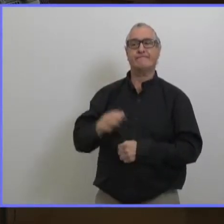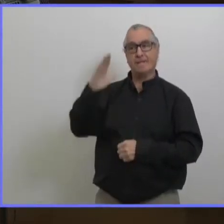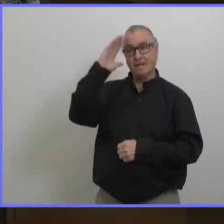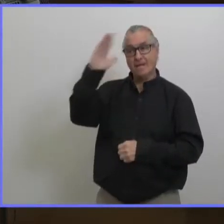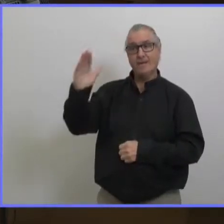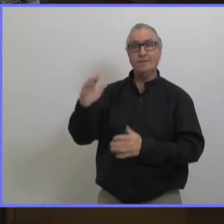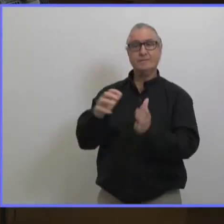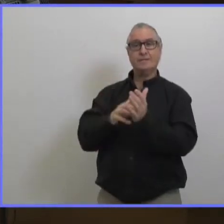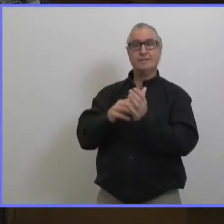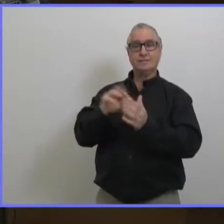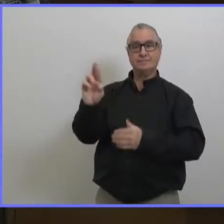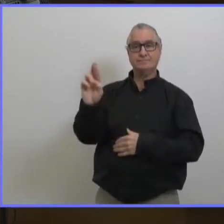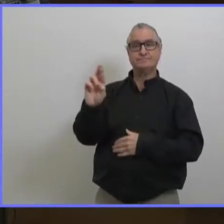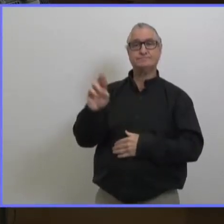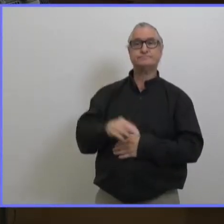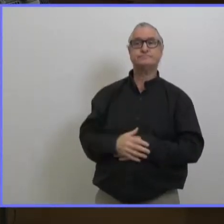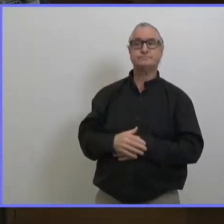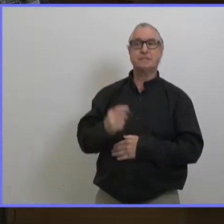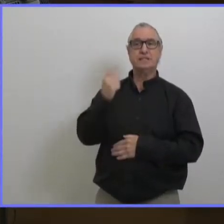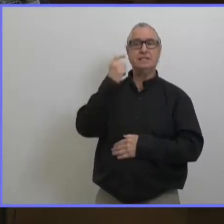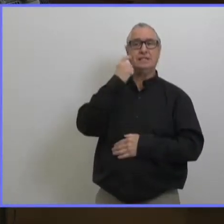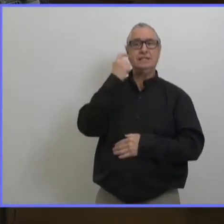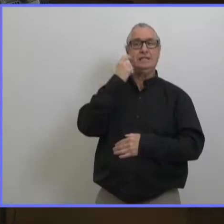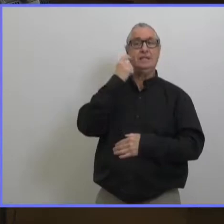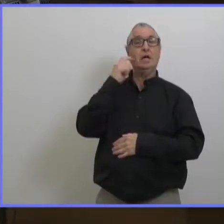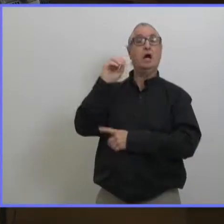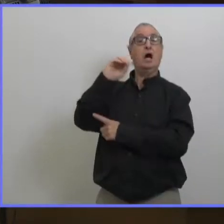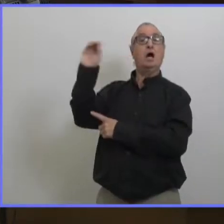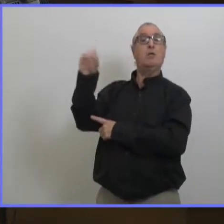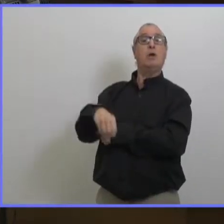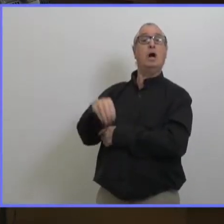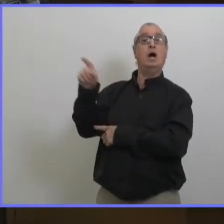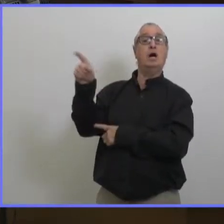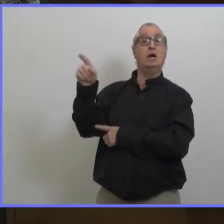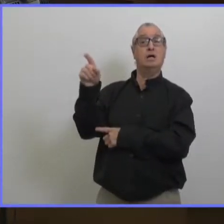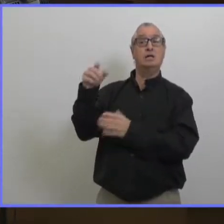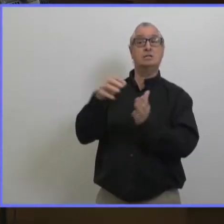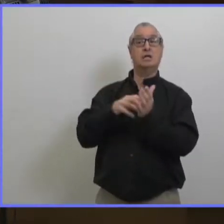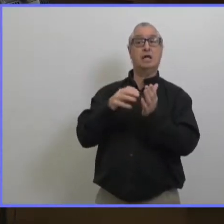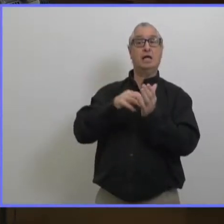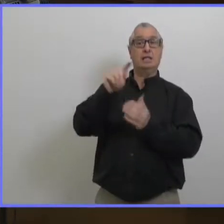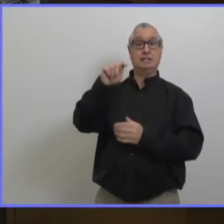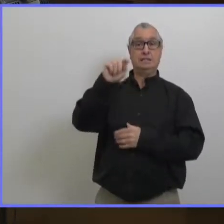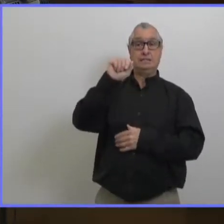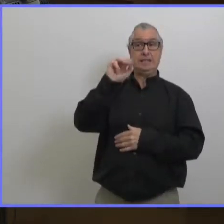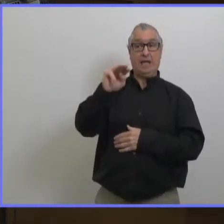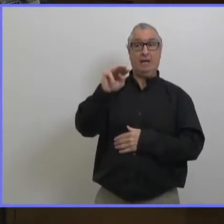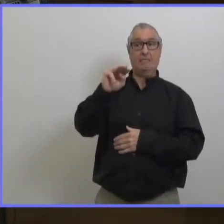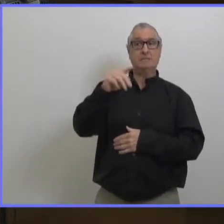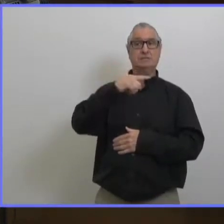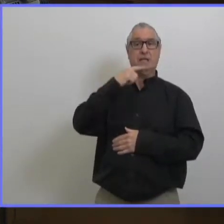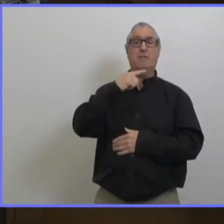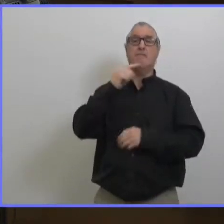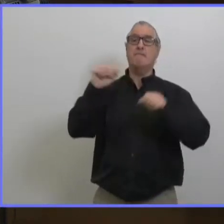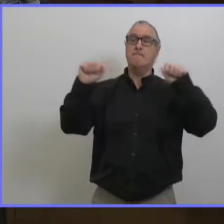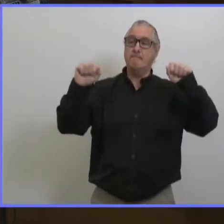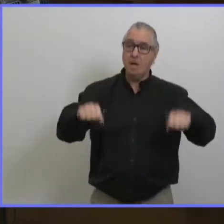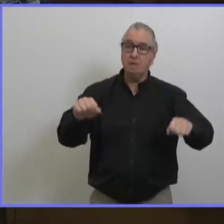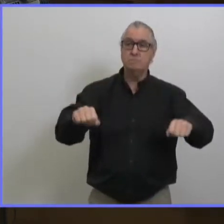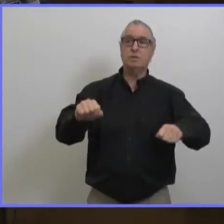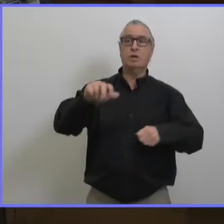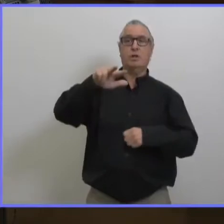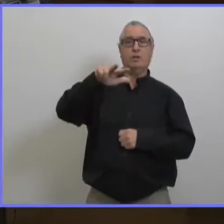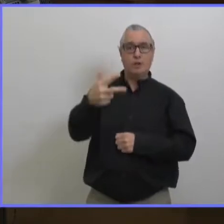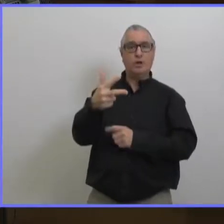docteur au sein le docteur tam à ottawa et les dirigeants fédéraux ont